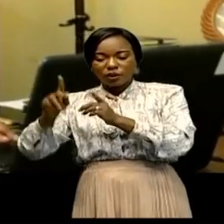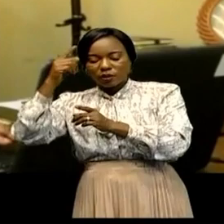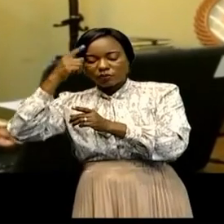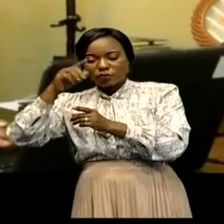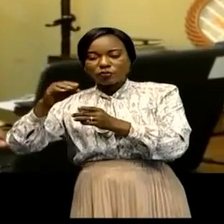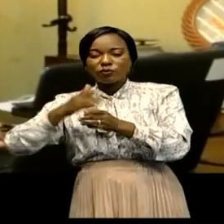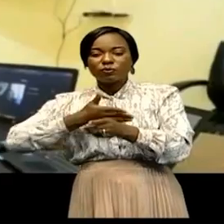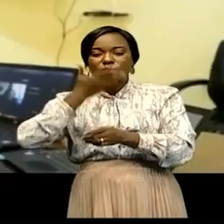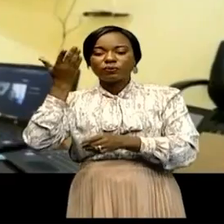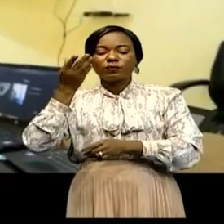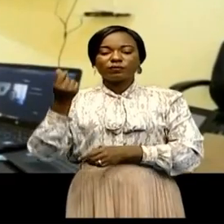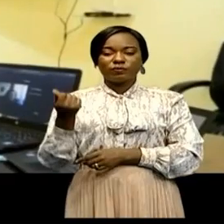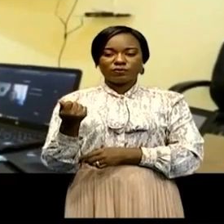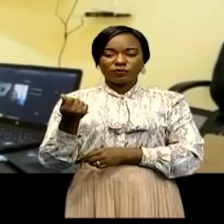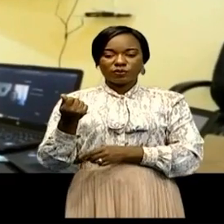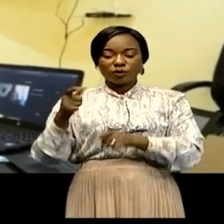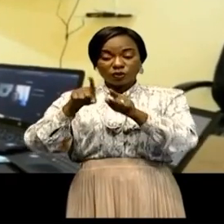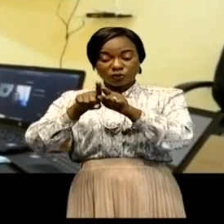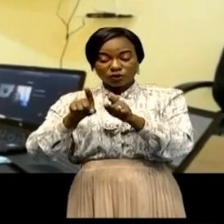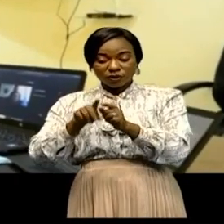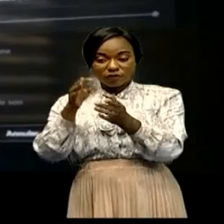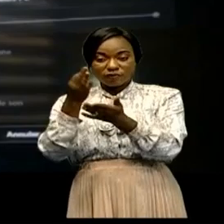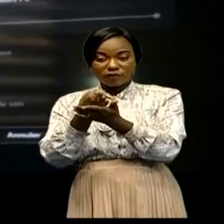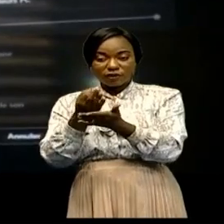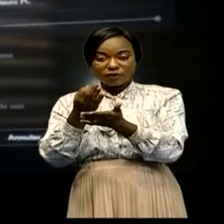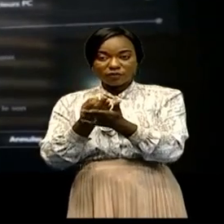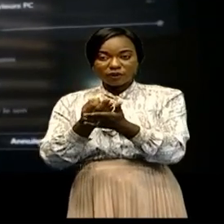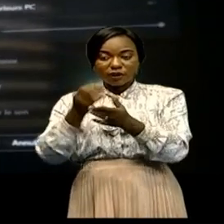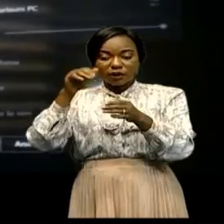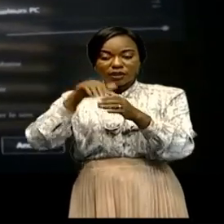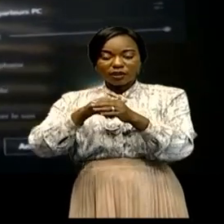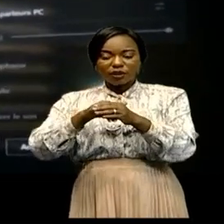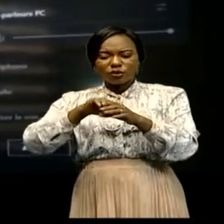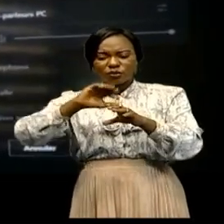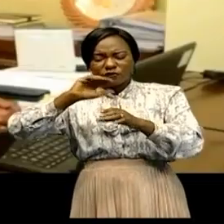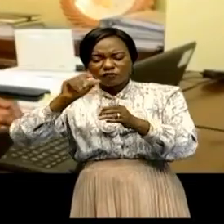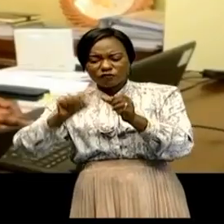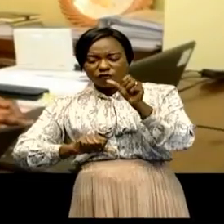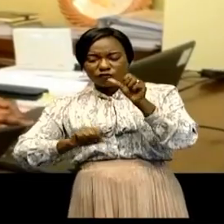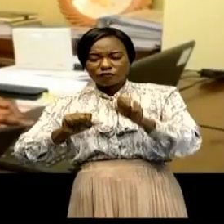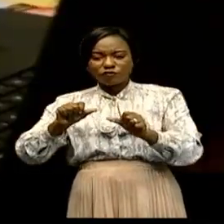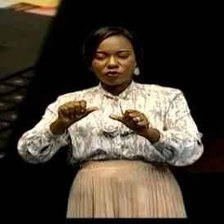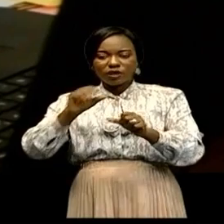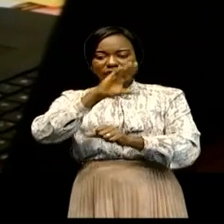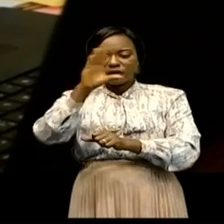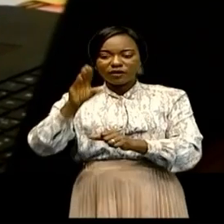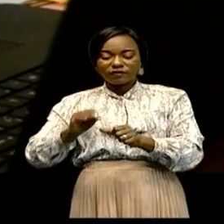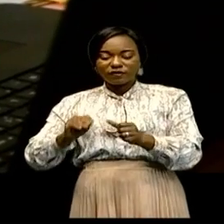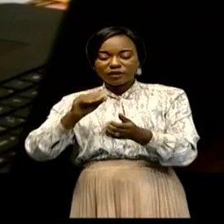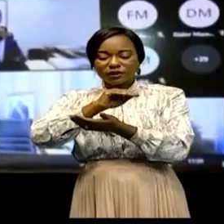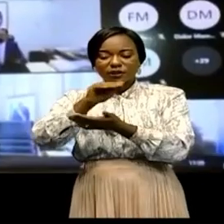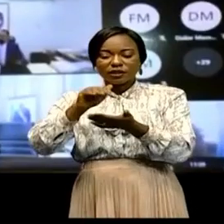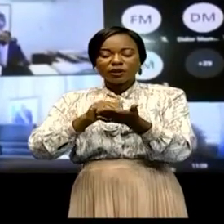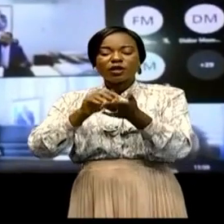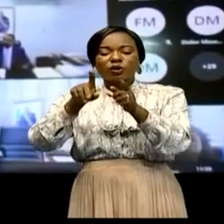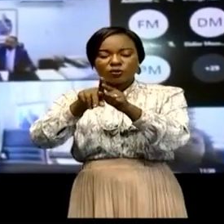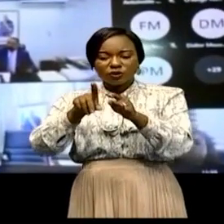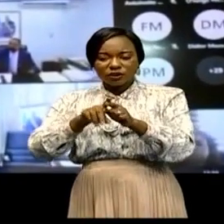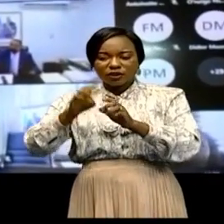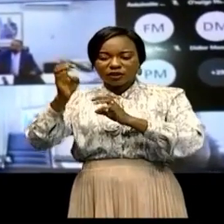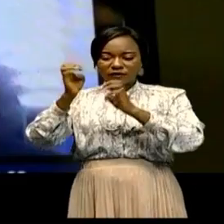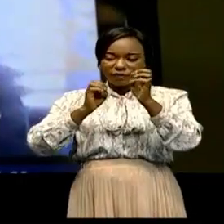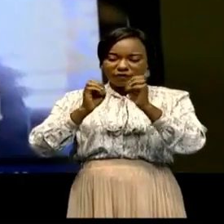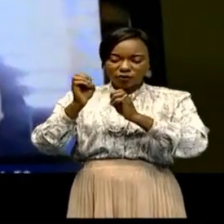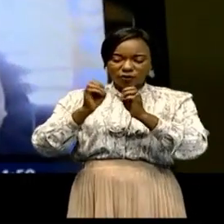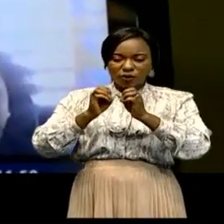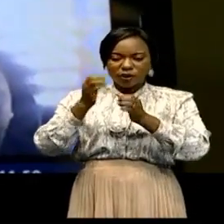blanchiment des capitaux et du financement du terrorisme et de la prolifération en Afrique centrale lesquelles a été évaluées comme largement